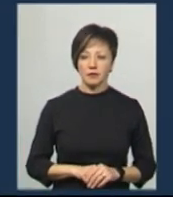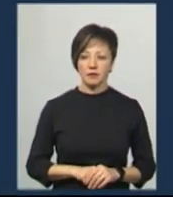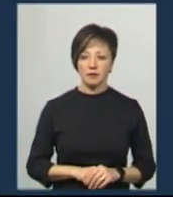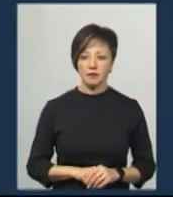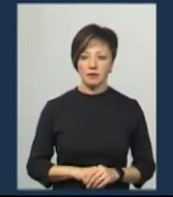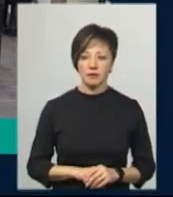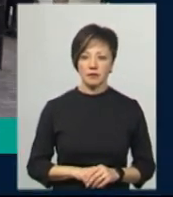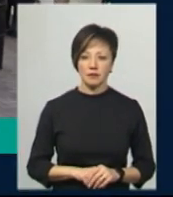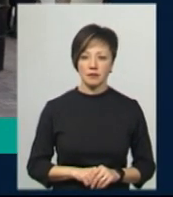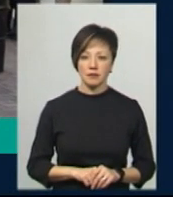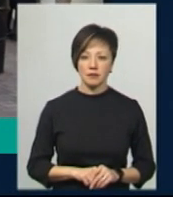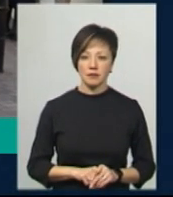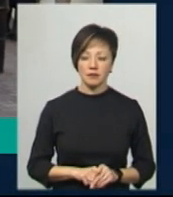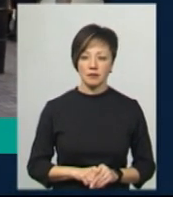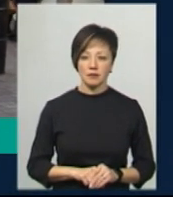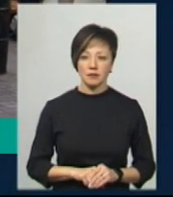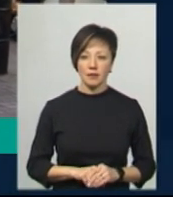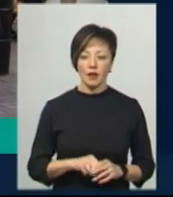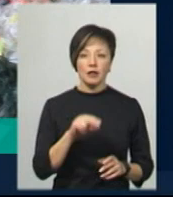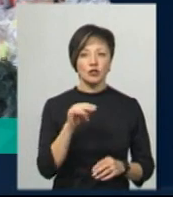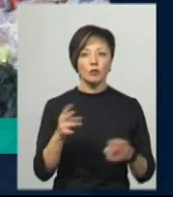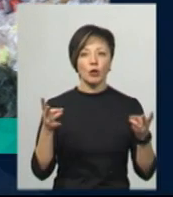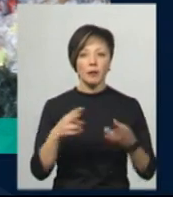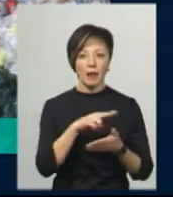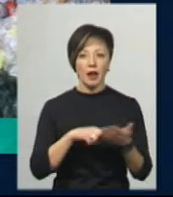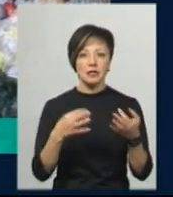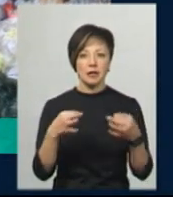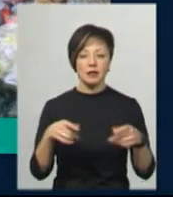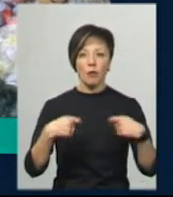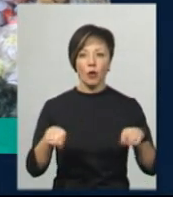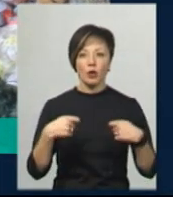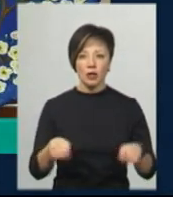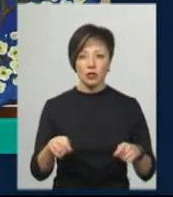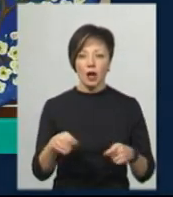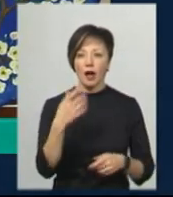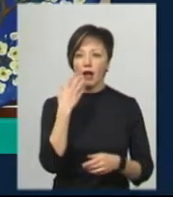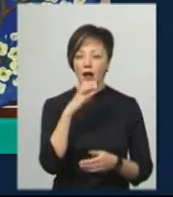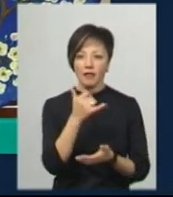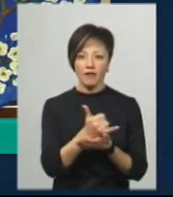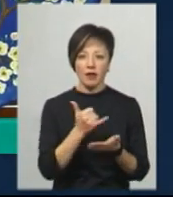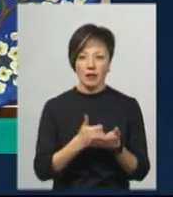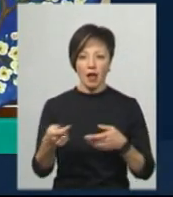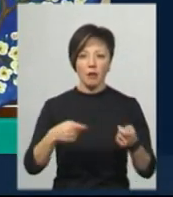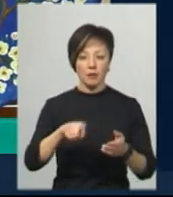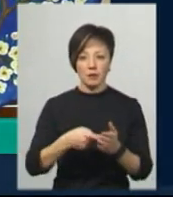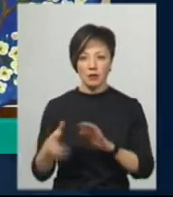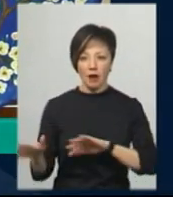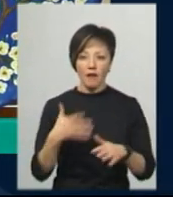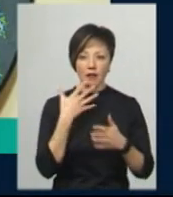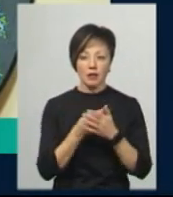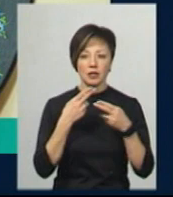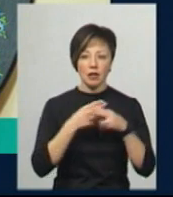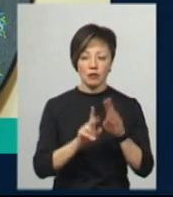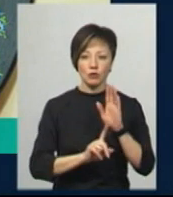Музика Чи потрібна ліцензія на продаж глінтвейну на ярмарках міста? Власну техніку художнього розпису